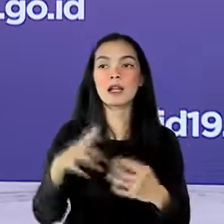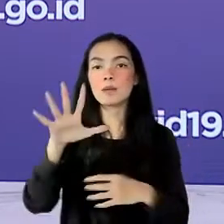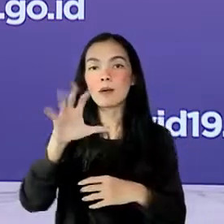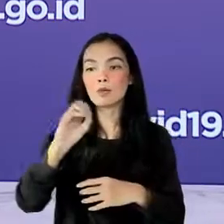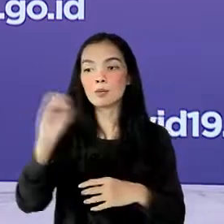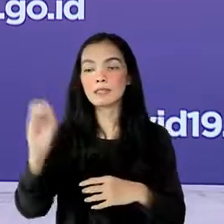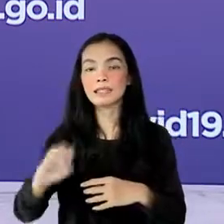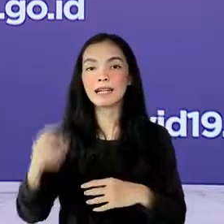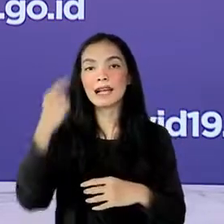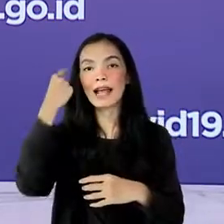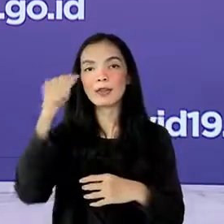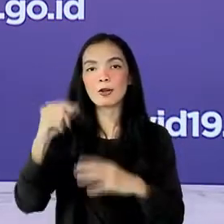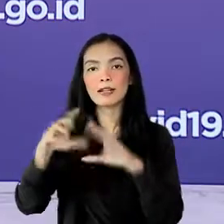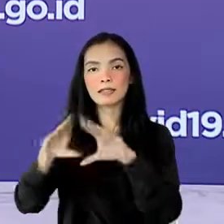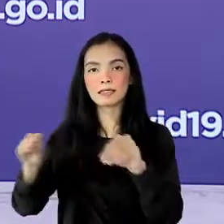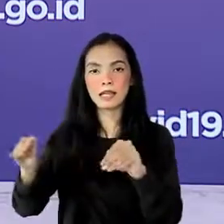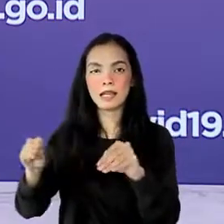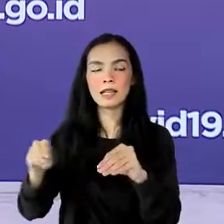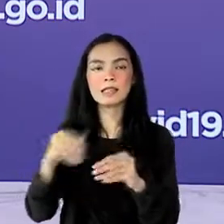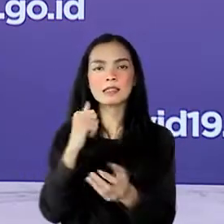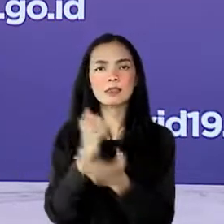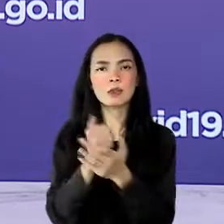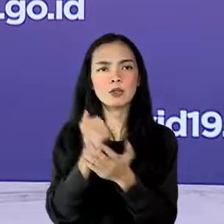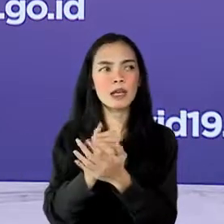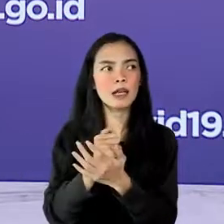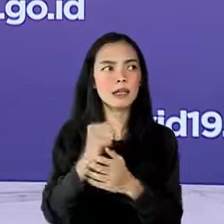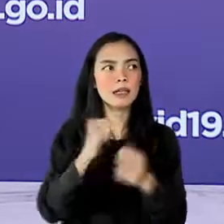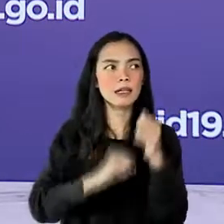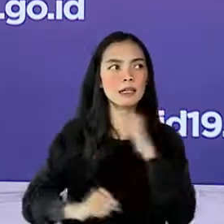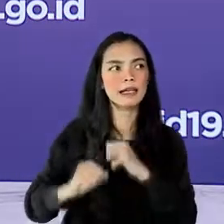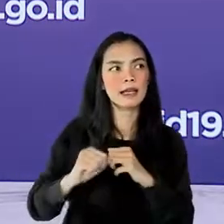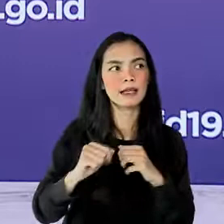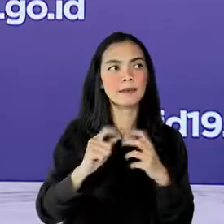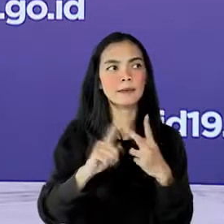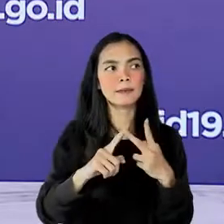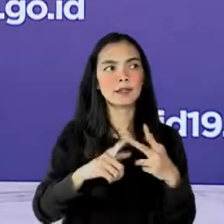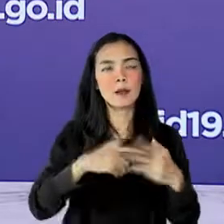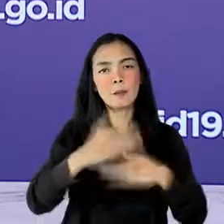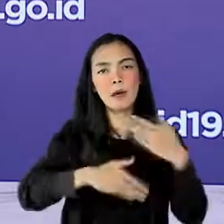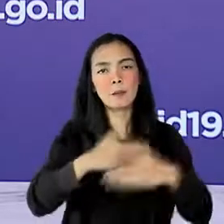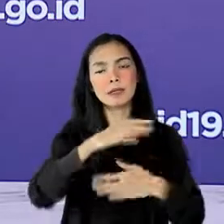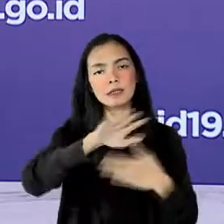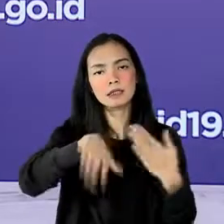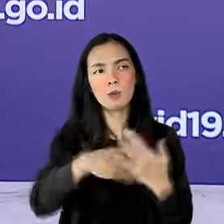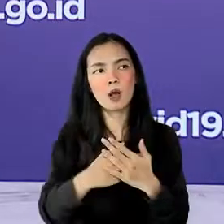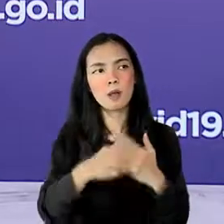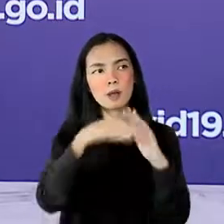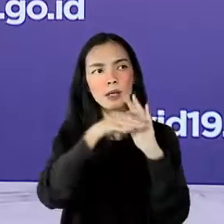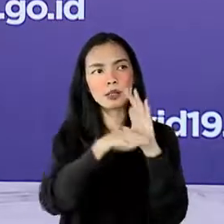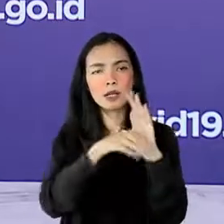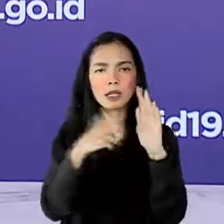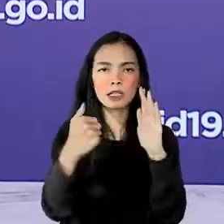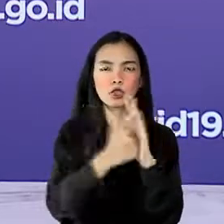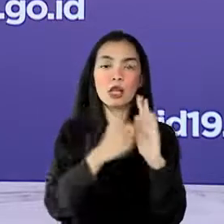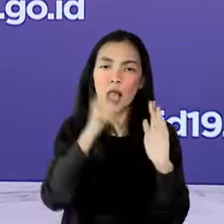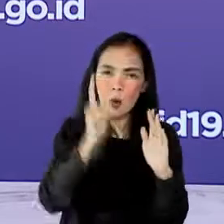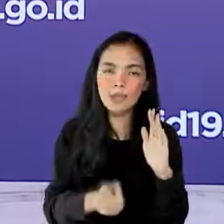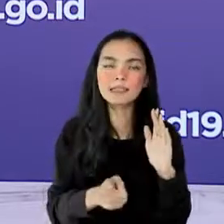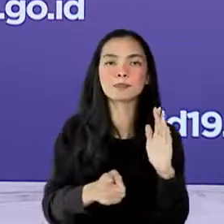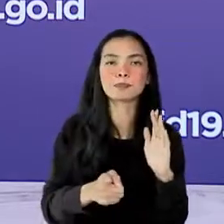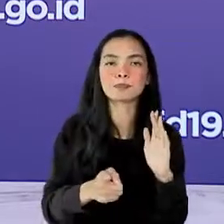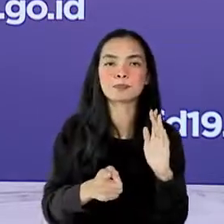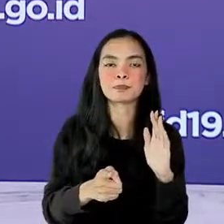pada prinsipnya seluruh kegiatan dan operasional pabrik harus mematuhi ketentuan yang berlaku